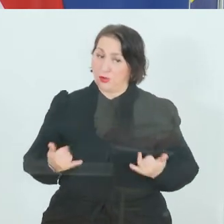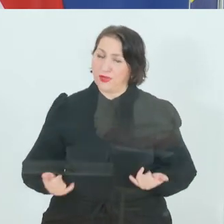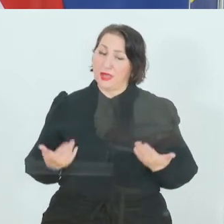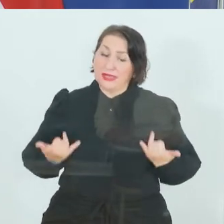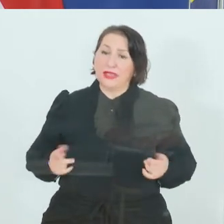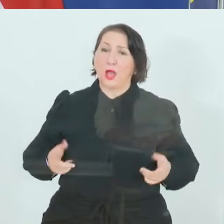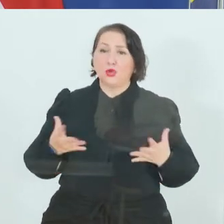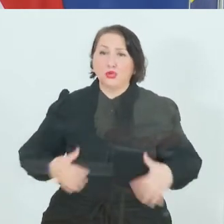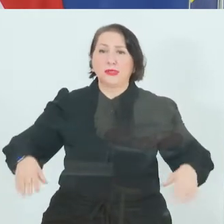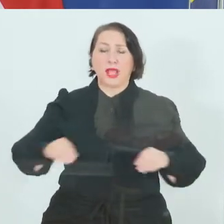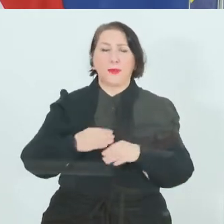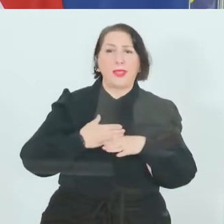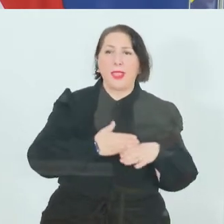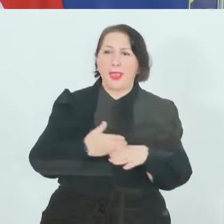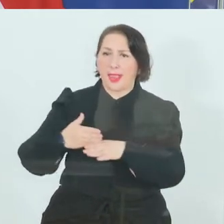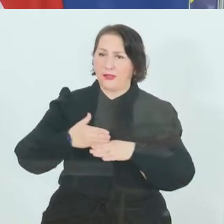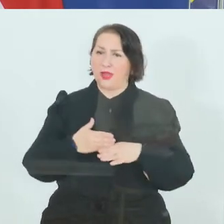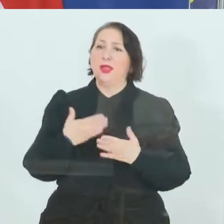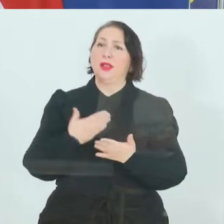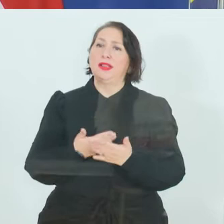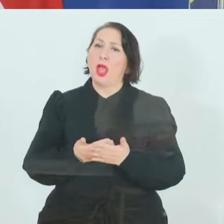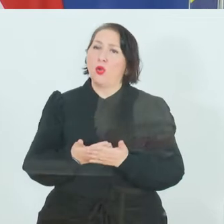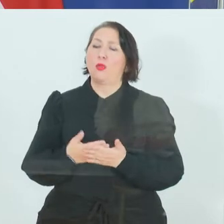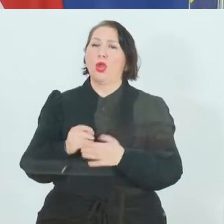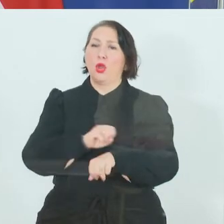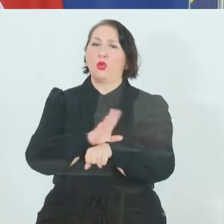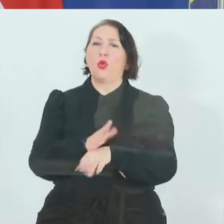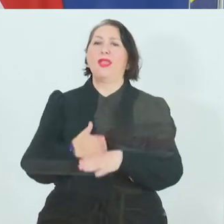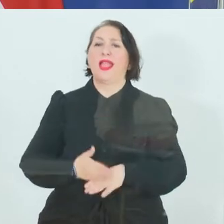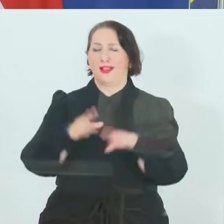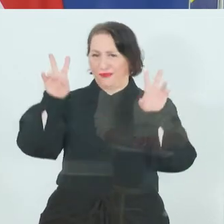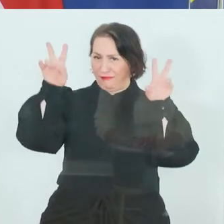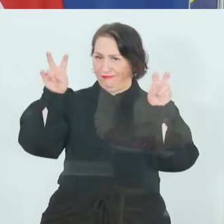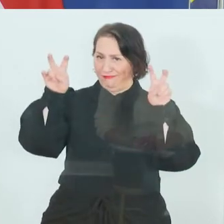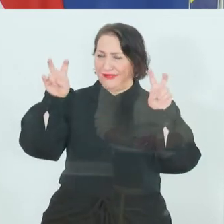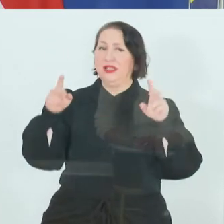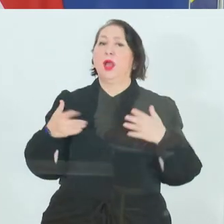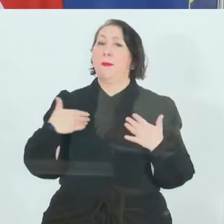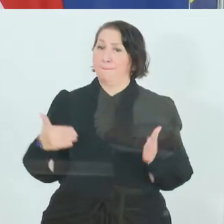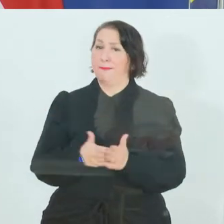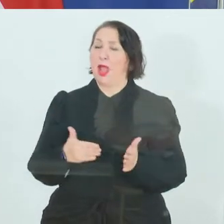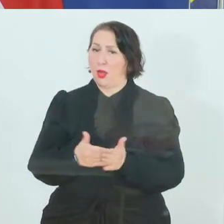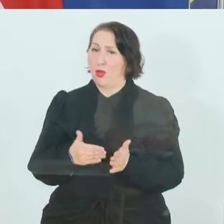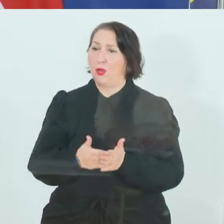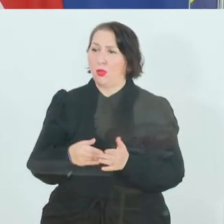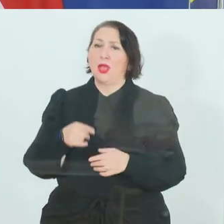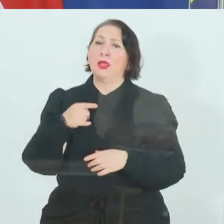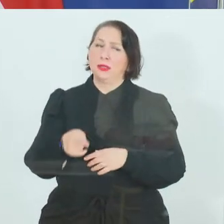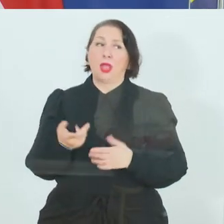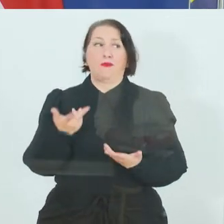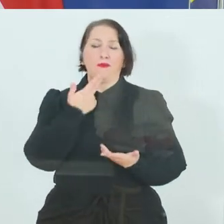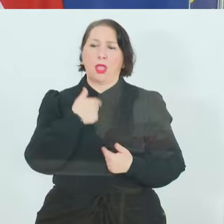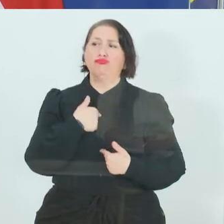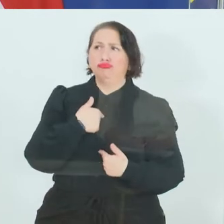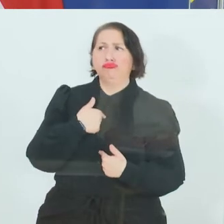gemeinsam zusammen helfen. deshalb unter dem Titel der Corona-Helfer werden all jene gebraucht, die hier sich angesprochen